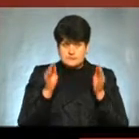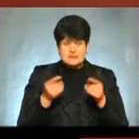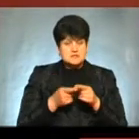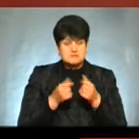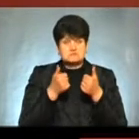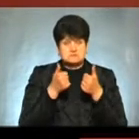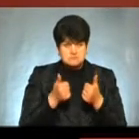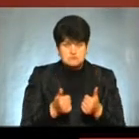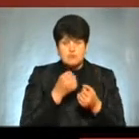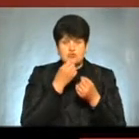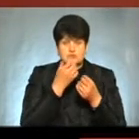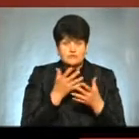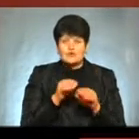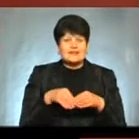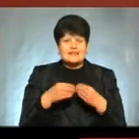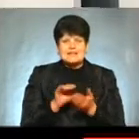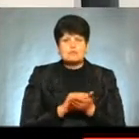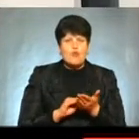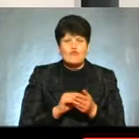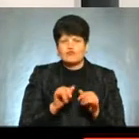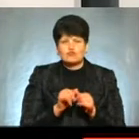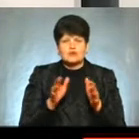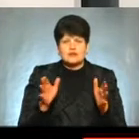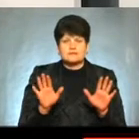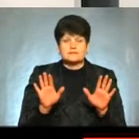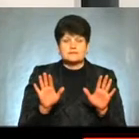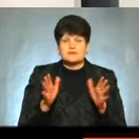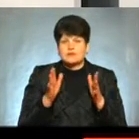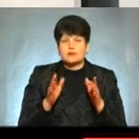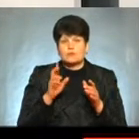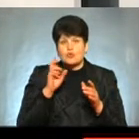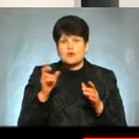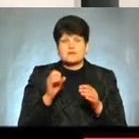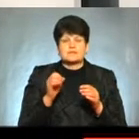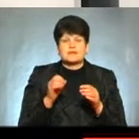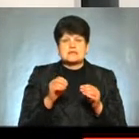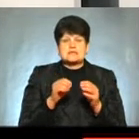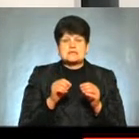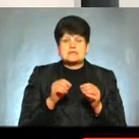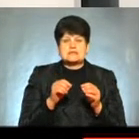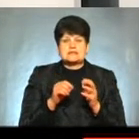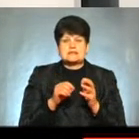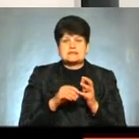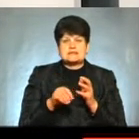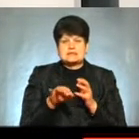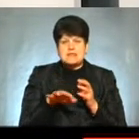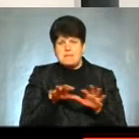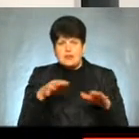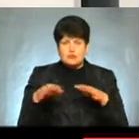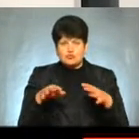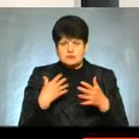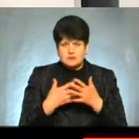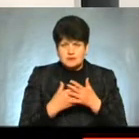позитивно Бо воно не дасть повторитися, не дай Бог, реалізації якогось зимний трусу А там був зимний трус 4 бала